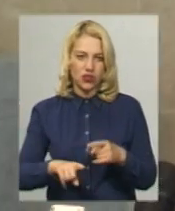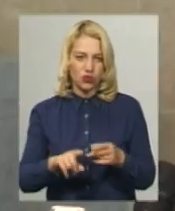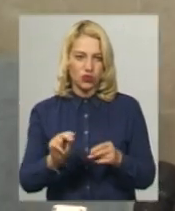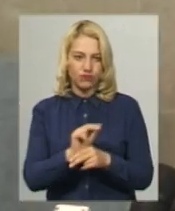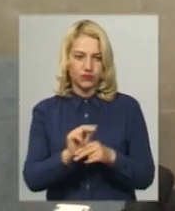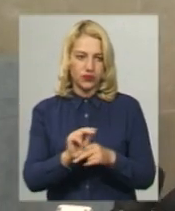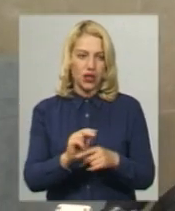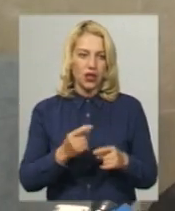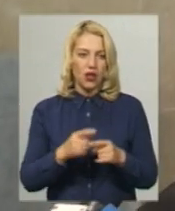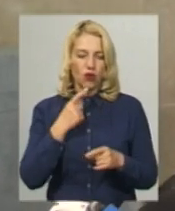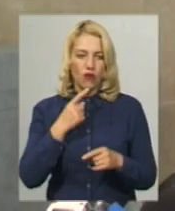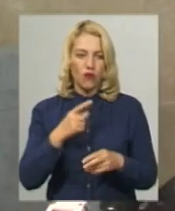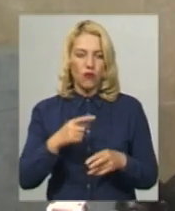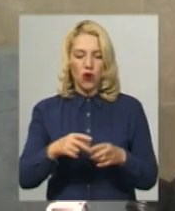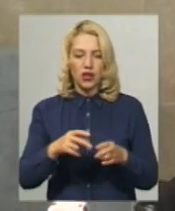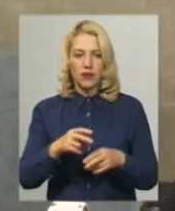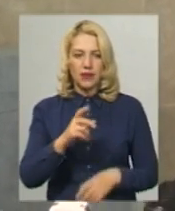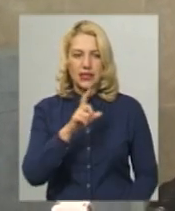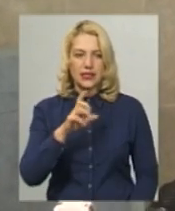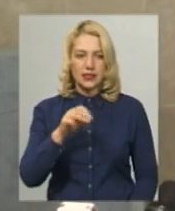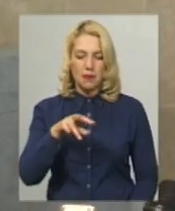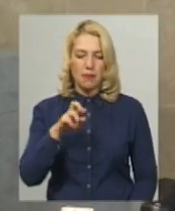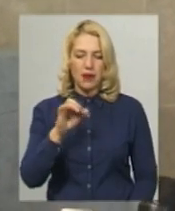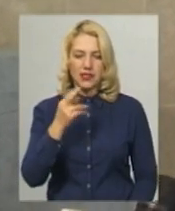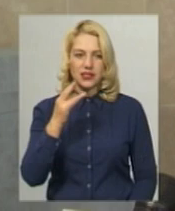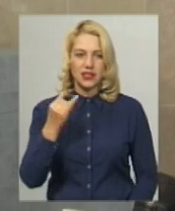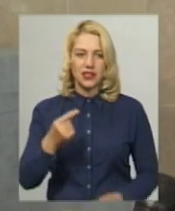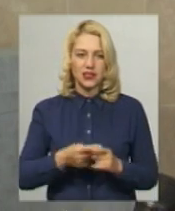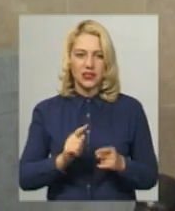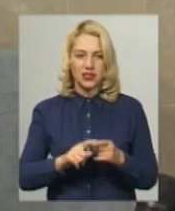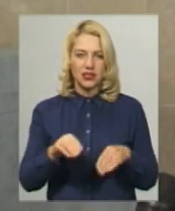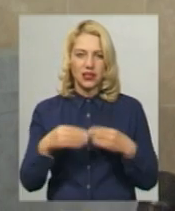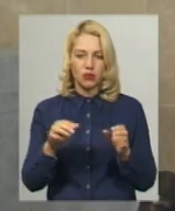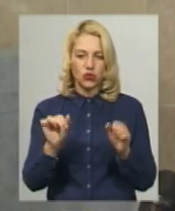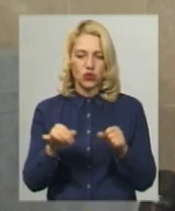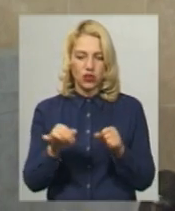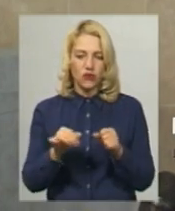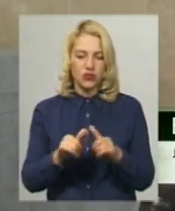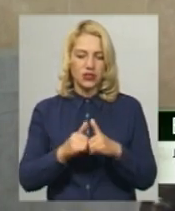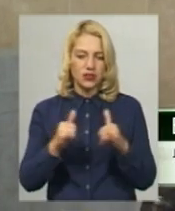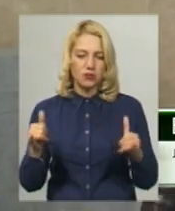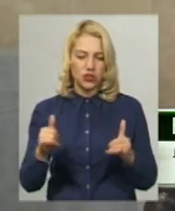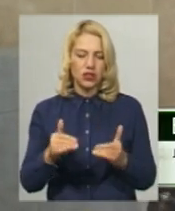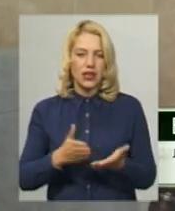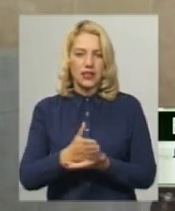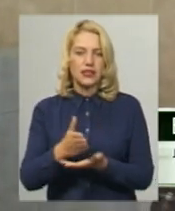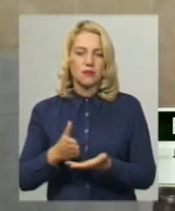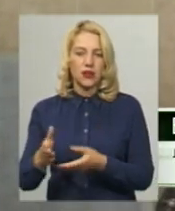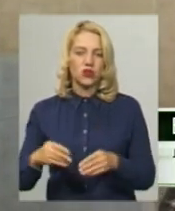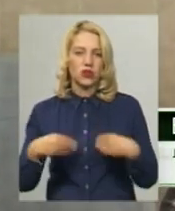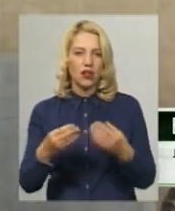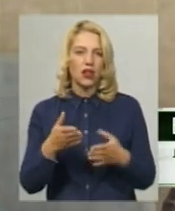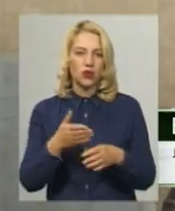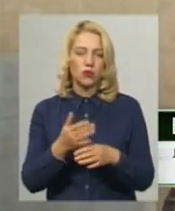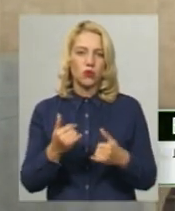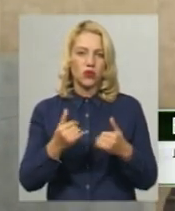травматологічного відділення міської лікарні Богдан Зембицький. Це стійка дає можливість значно збільшити спектр надання допомоги